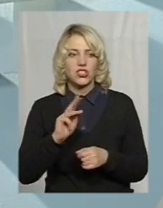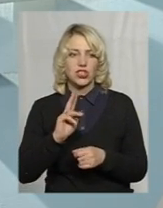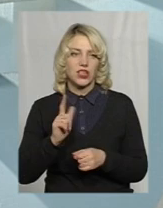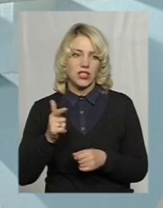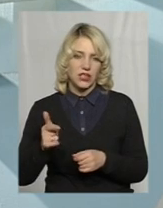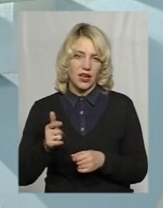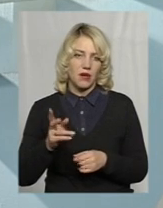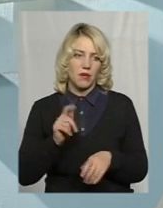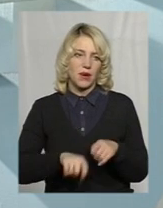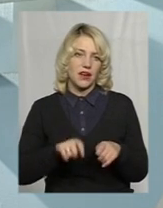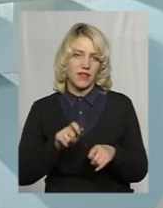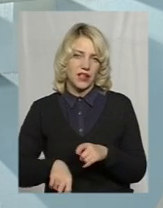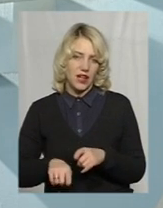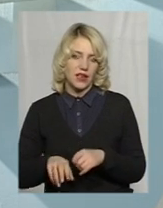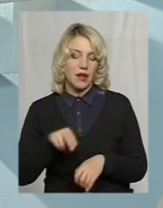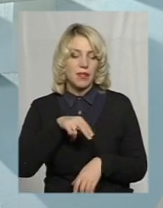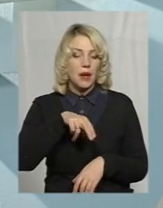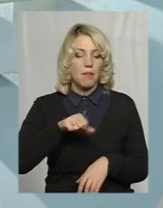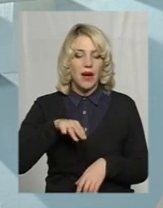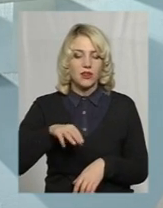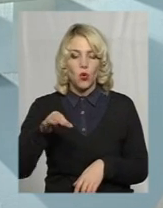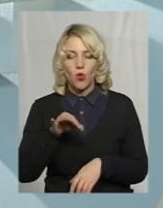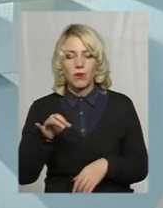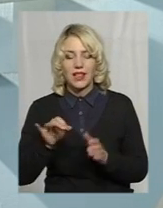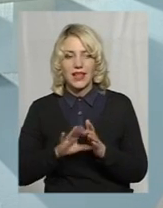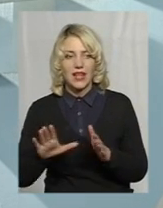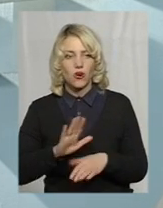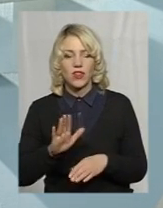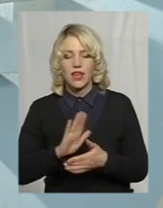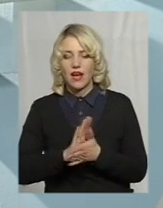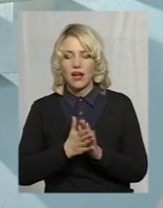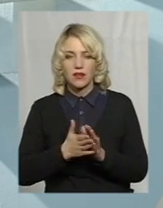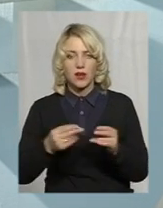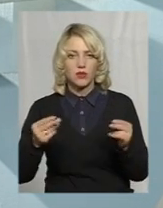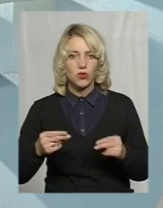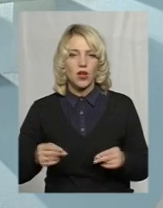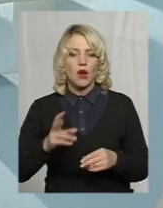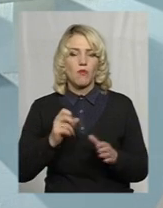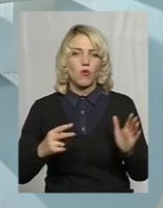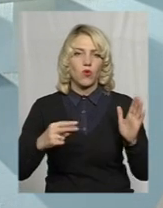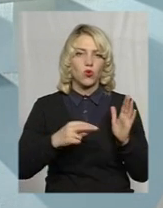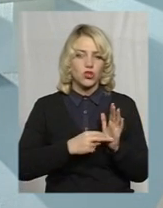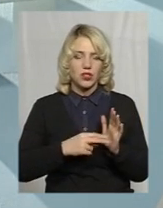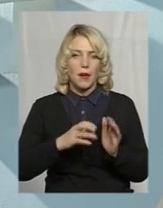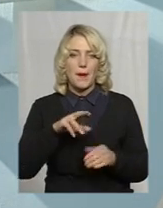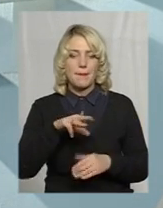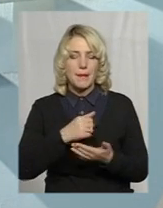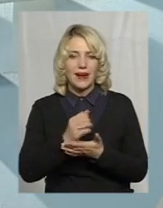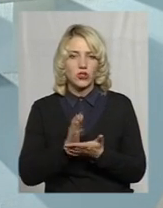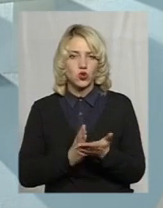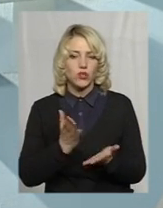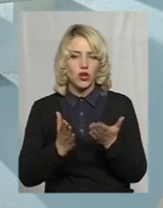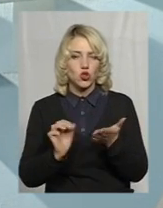господарства перевіряє. ПАД Обленерго не укладе ні одного договору про підключення в мережу, якщо ці